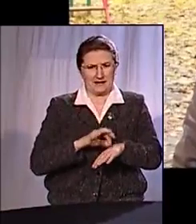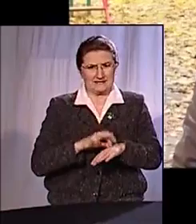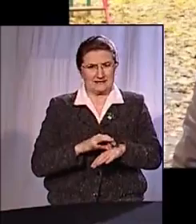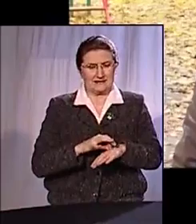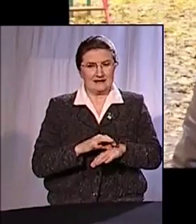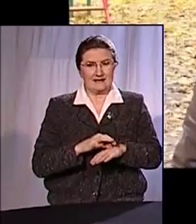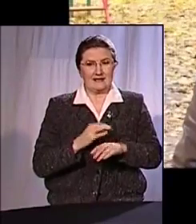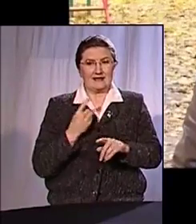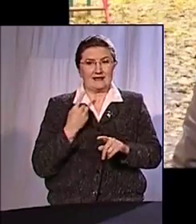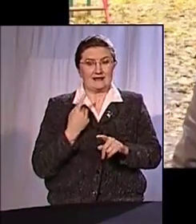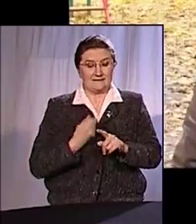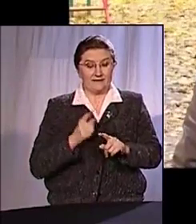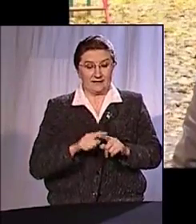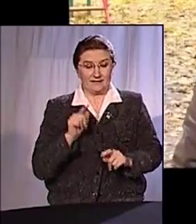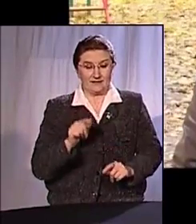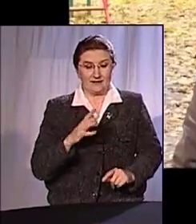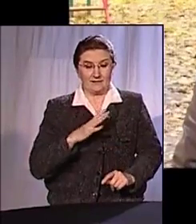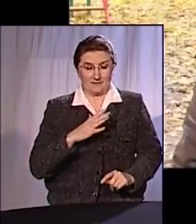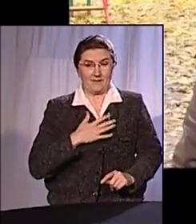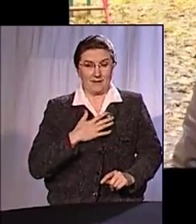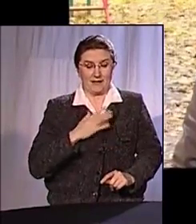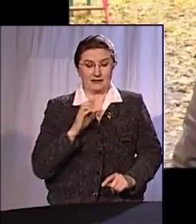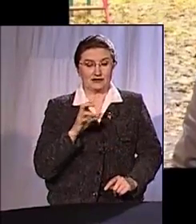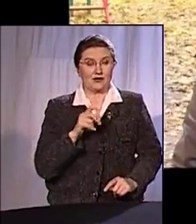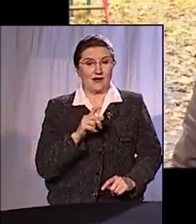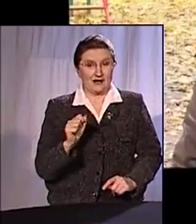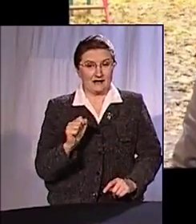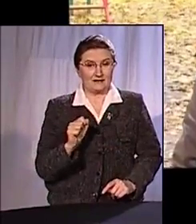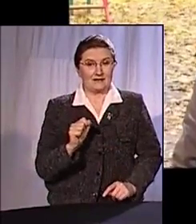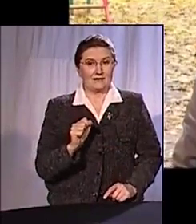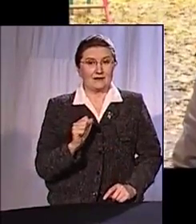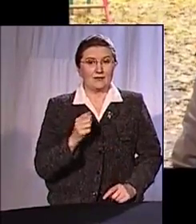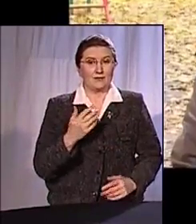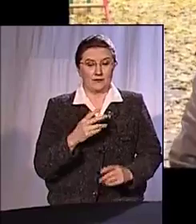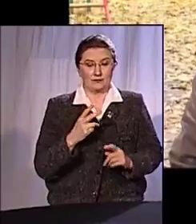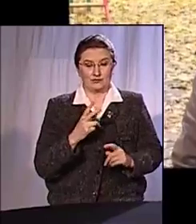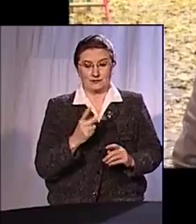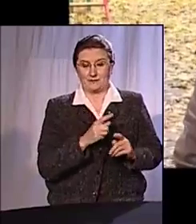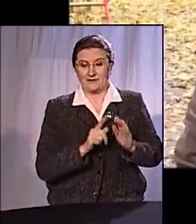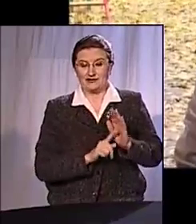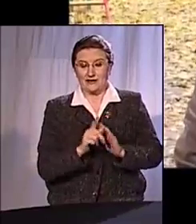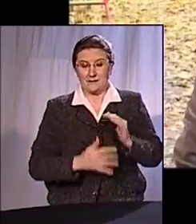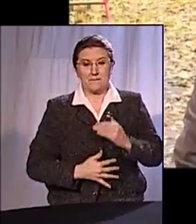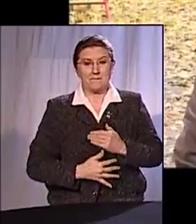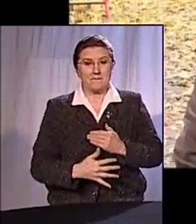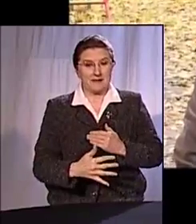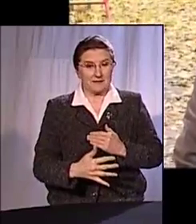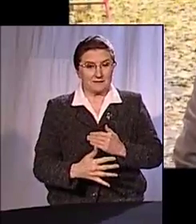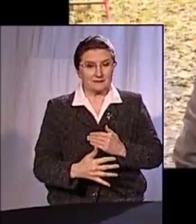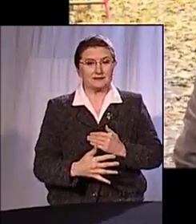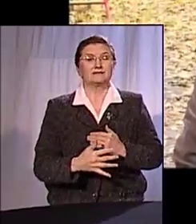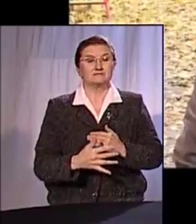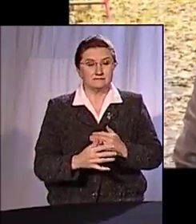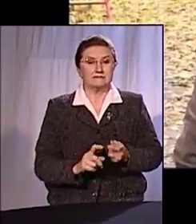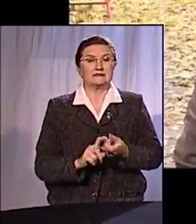как раз моя сноха, будучи на первых месяцах беременности, она как раз